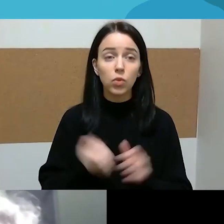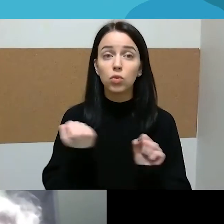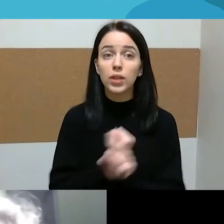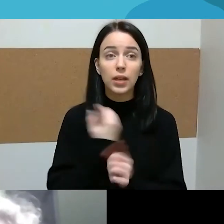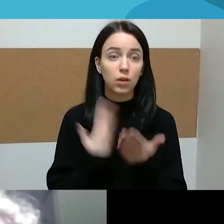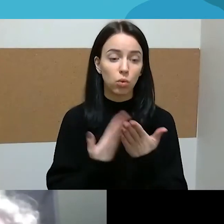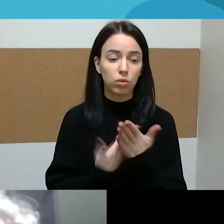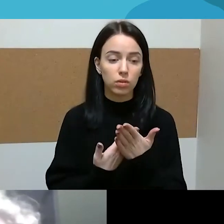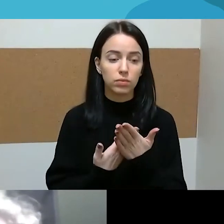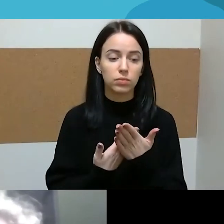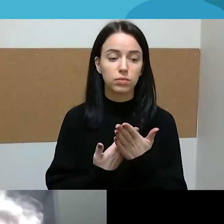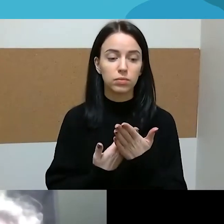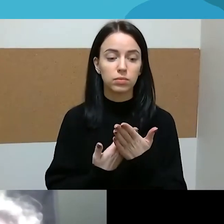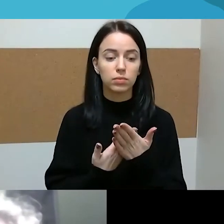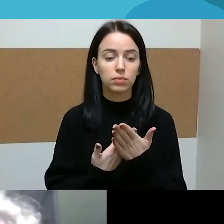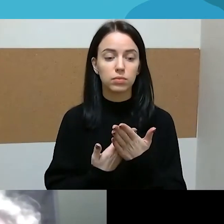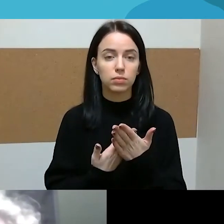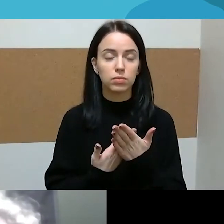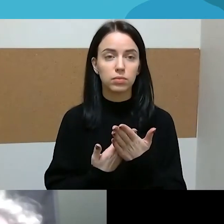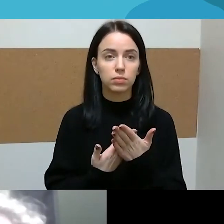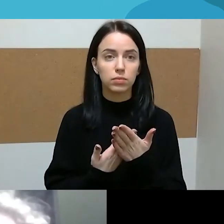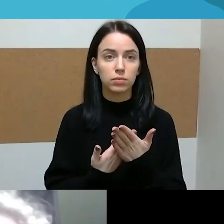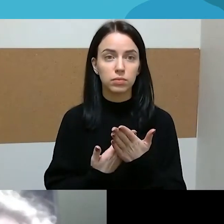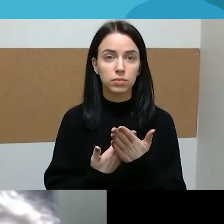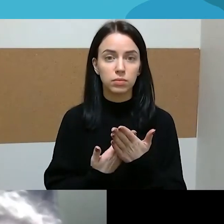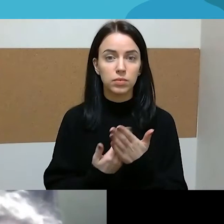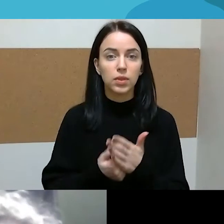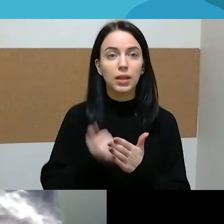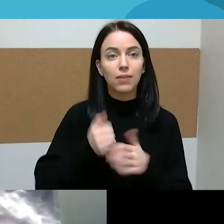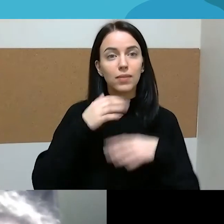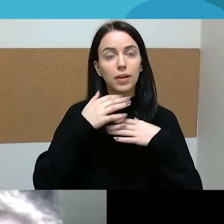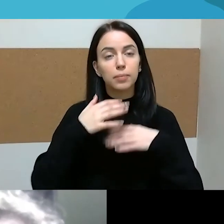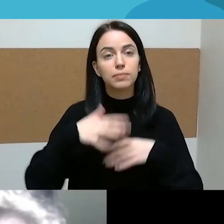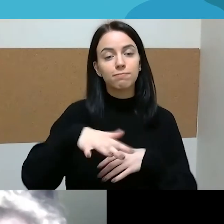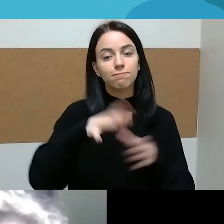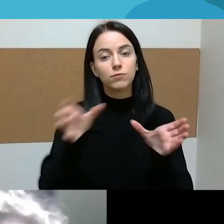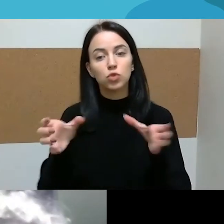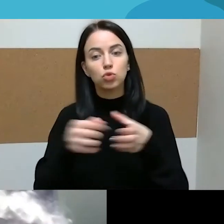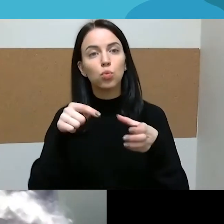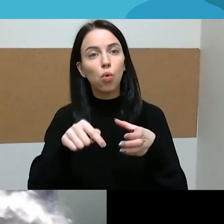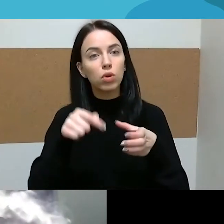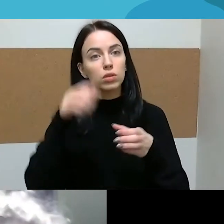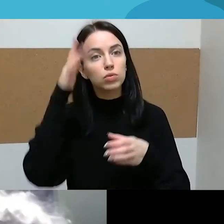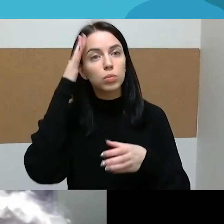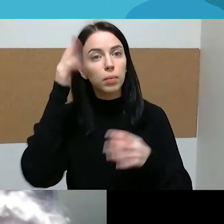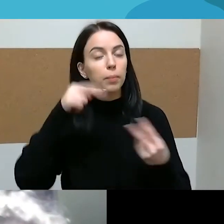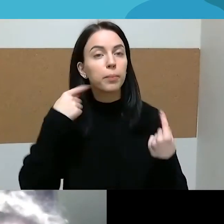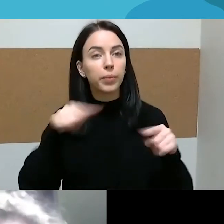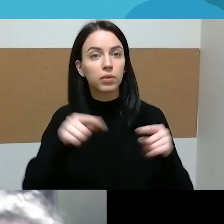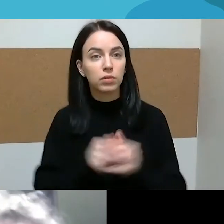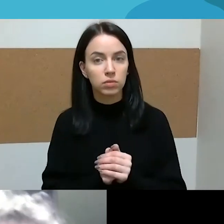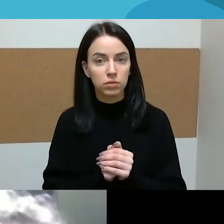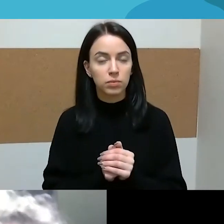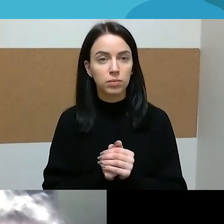tam, kad atsirastų kritinė masė. Kai atsiranda kritinė masė žmonių,